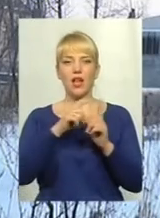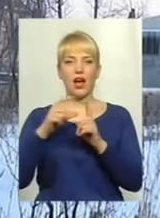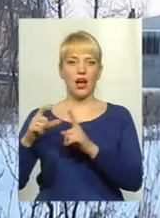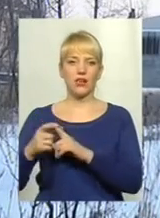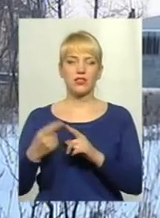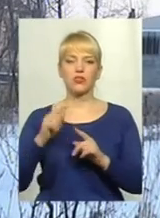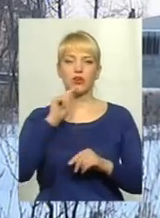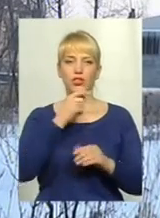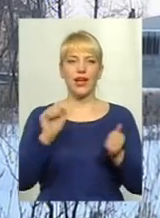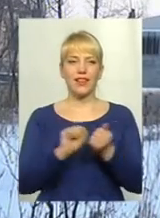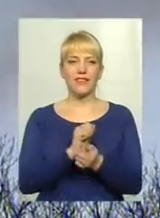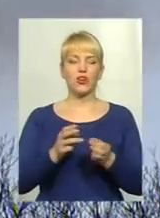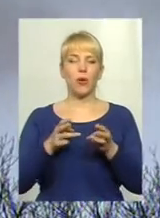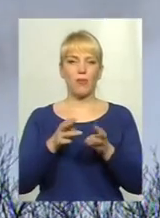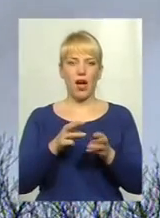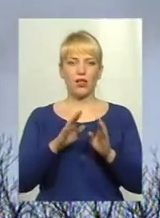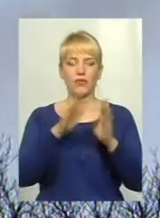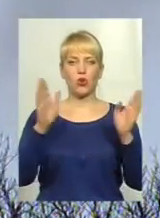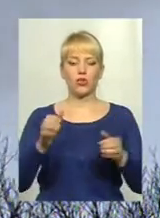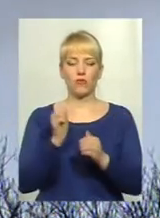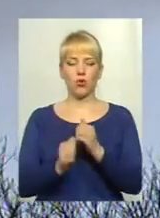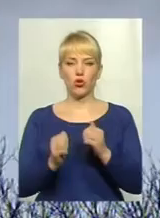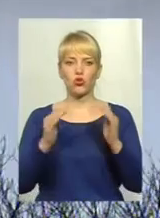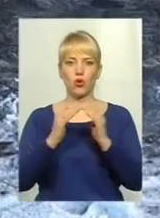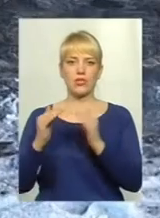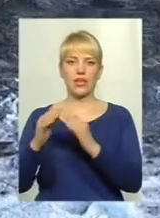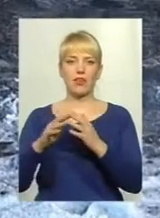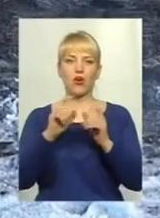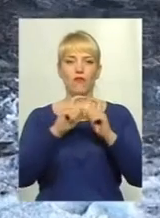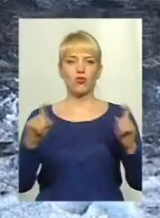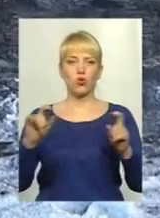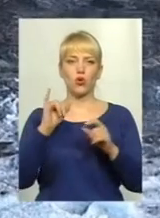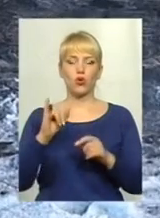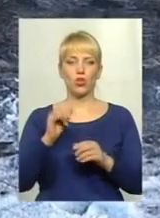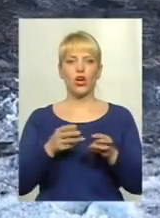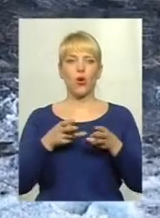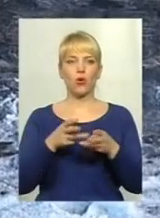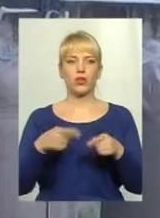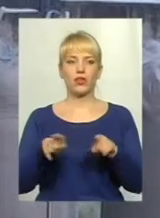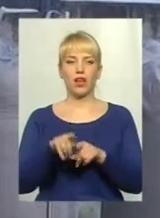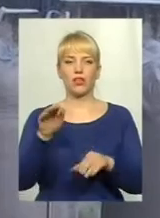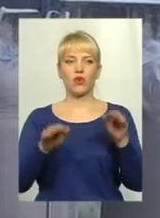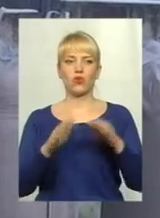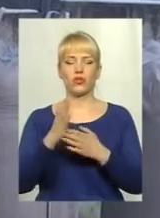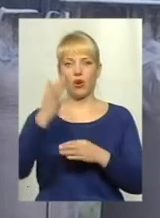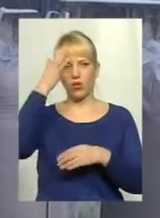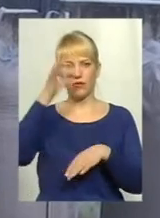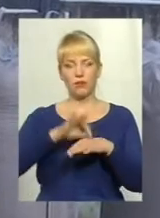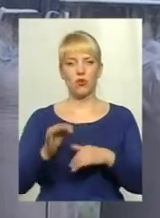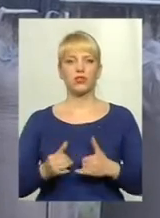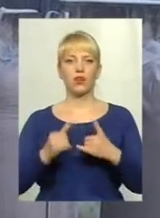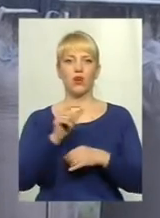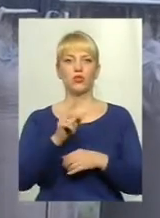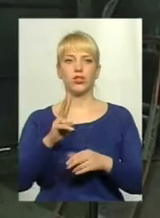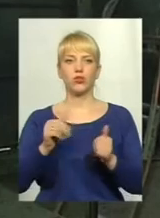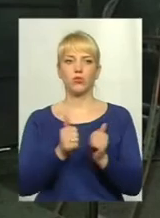– твердопаливний котел в кожну оселю, школу та котельню. Та такі гойдалки політиків інколи стають головним болем для людей, що